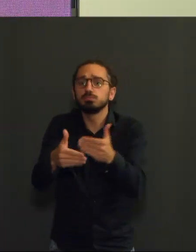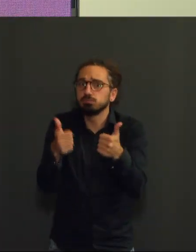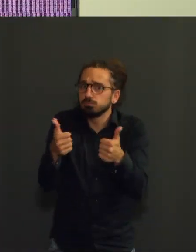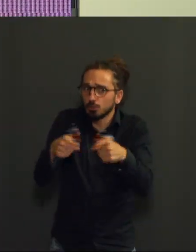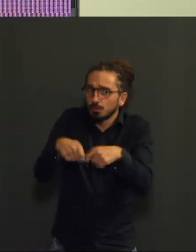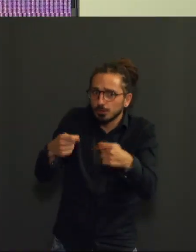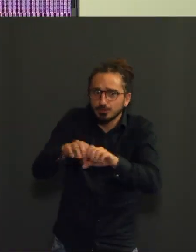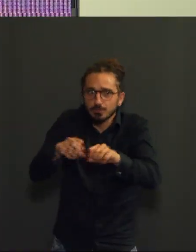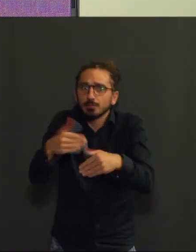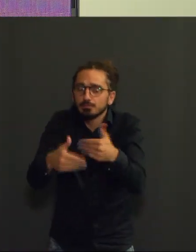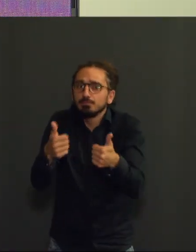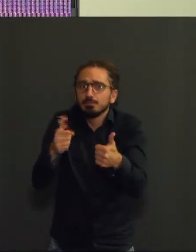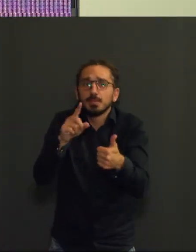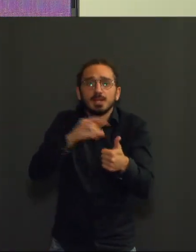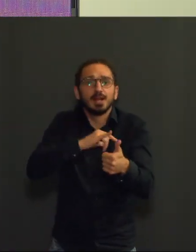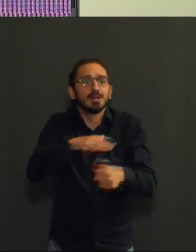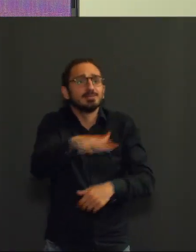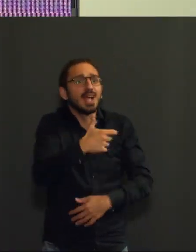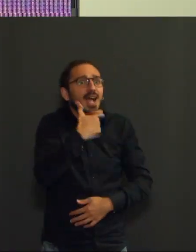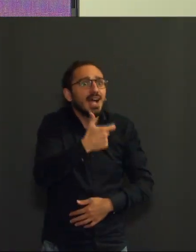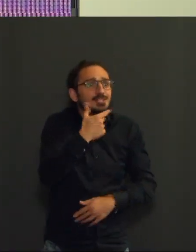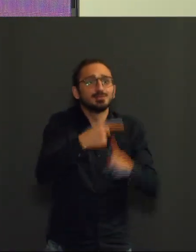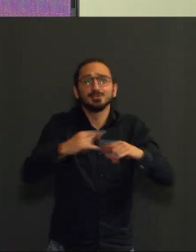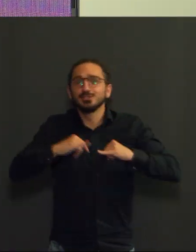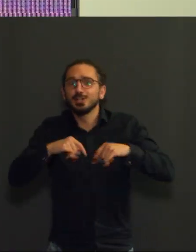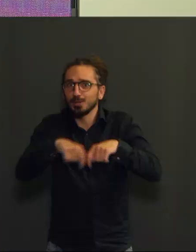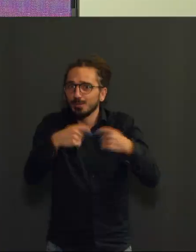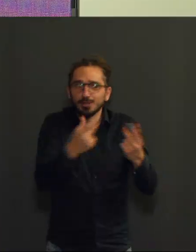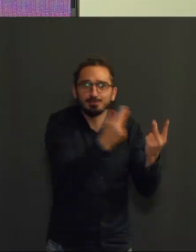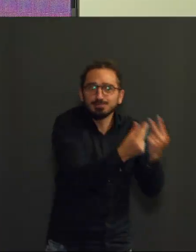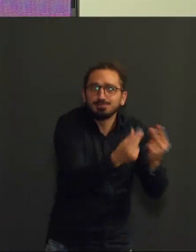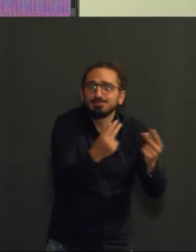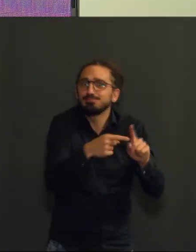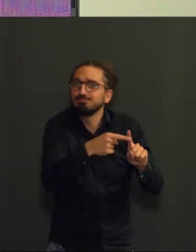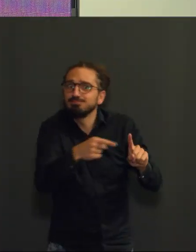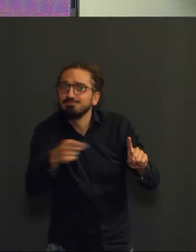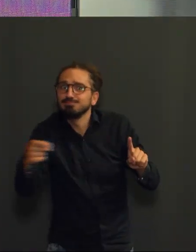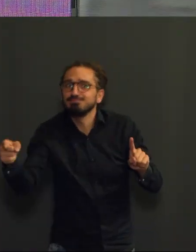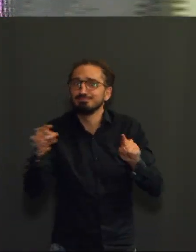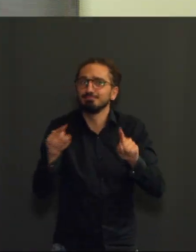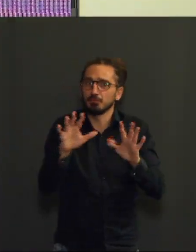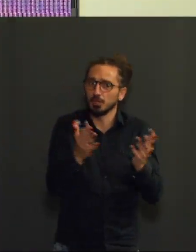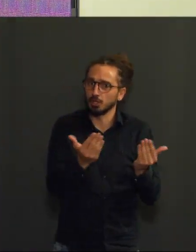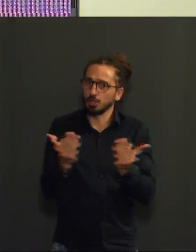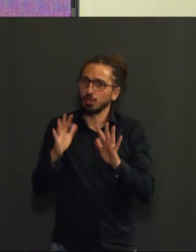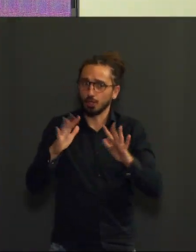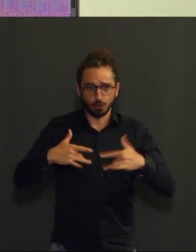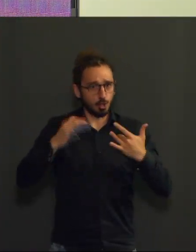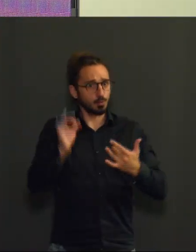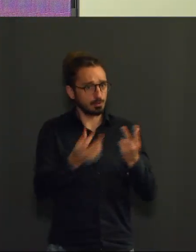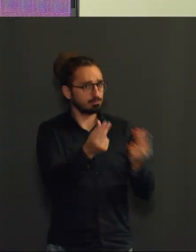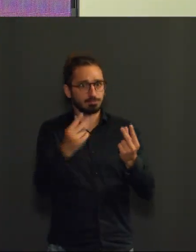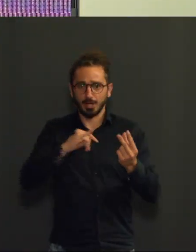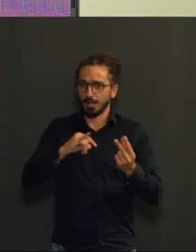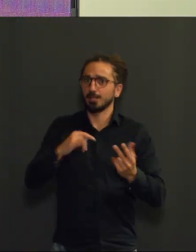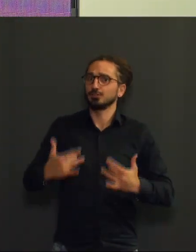quelques minutes. Tout nous indique que nous avons une bonne protection induite par la vaccination, y compris, et ça je pense que'est une bonne